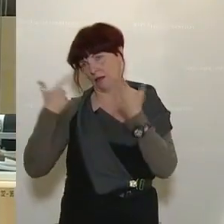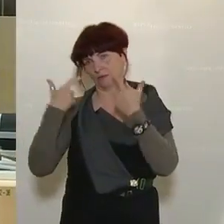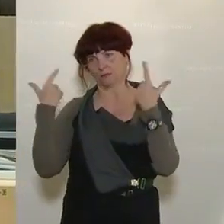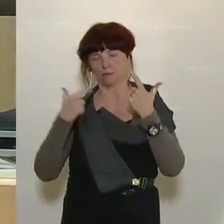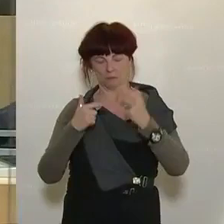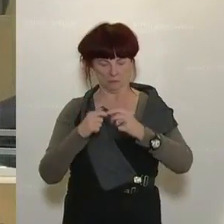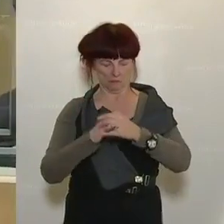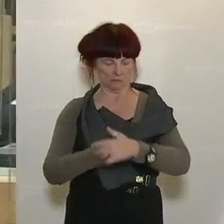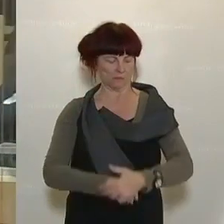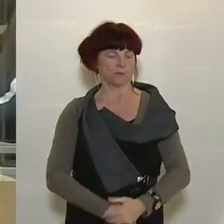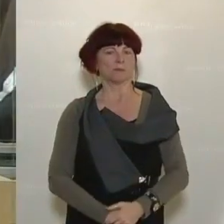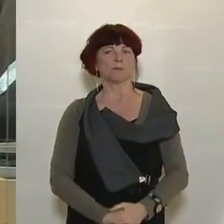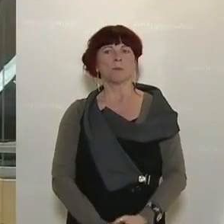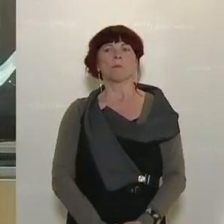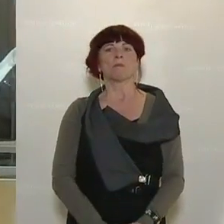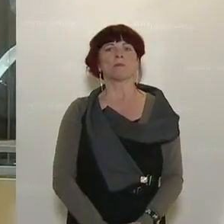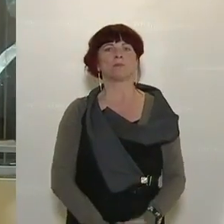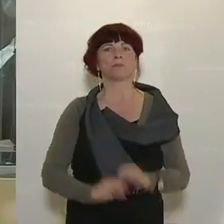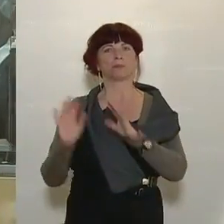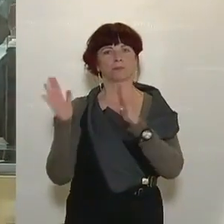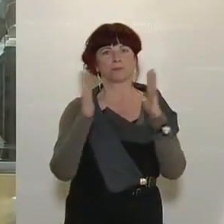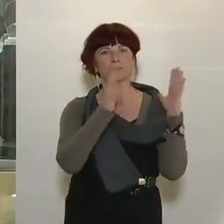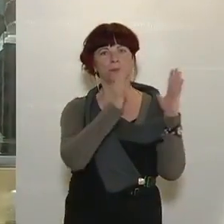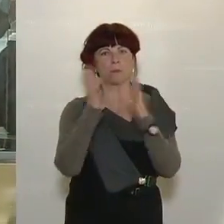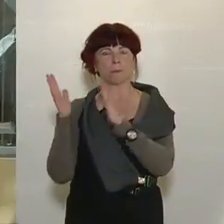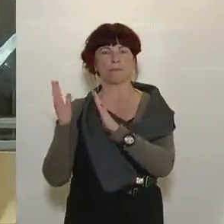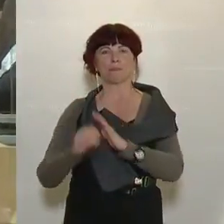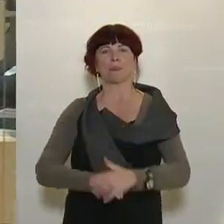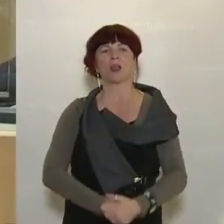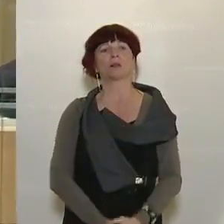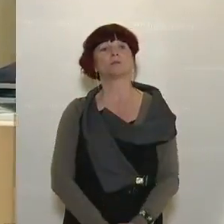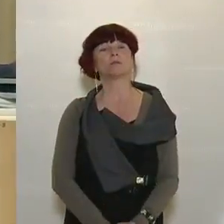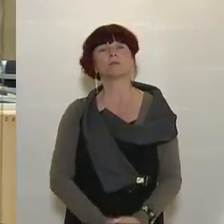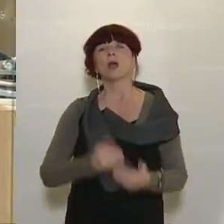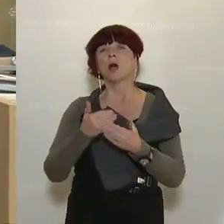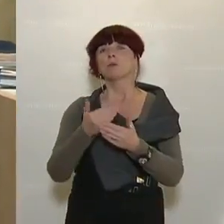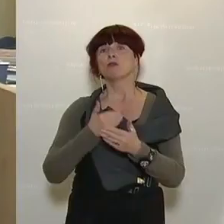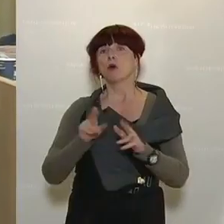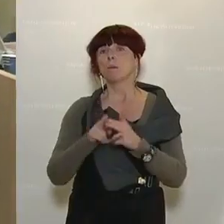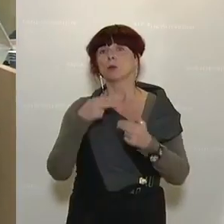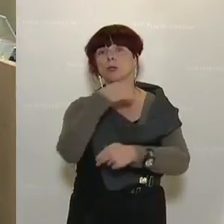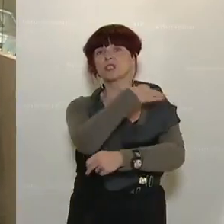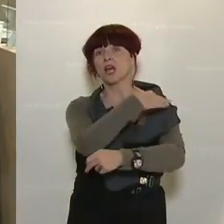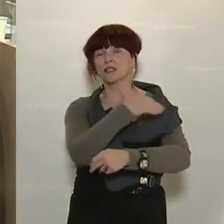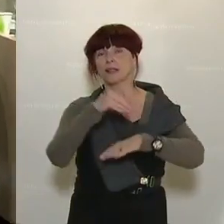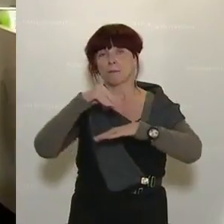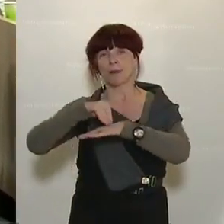Der Antragsteller der Dringlichen Anfrage war das Herbert Kickl-Schlup-Obmann. Der FPÖ 55 Fragen hat er an den Bundeskanzler gerichtet.